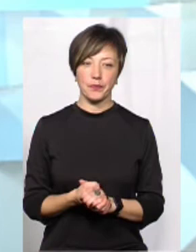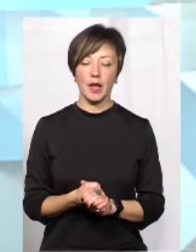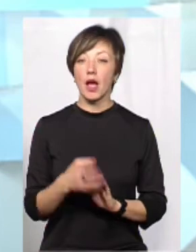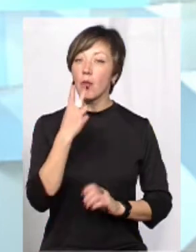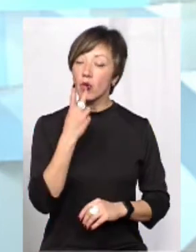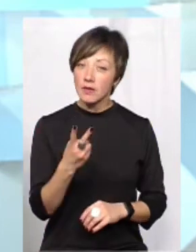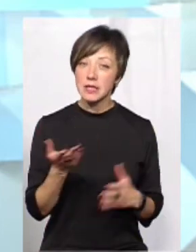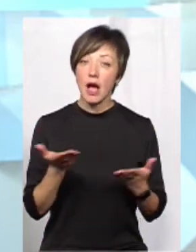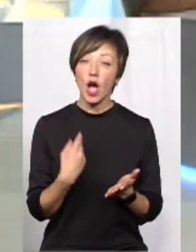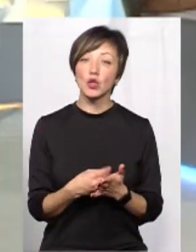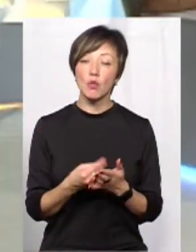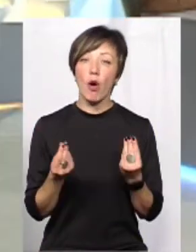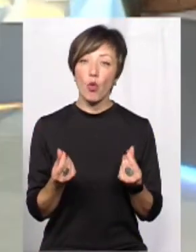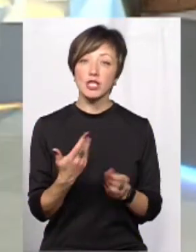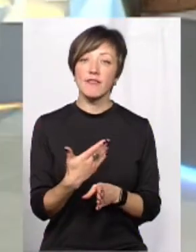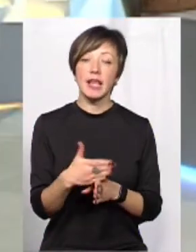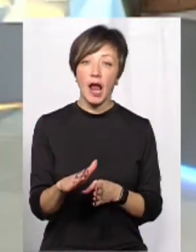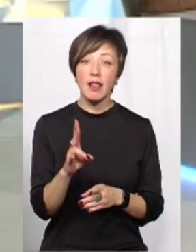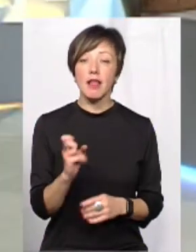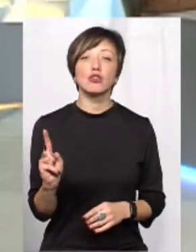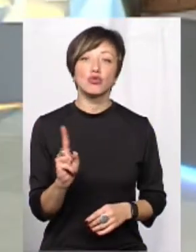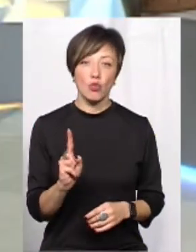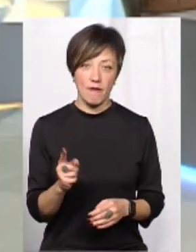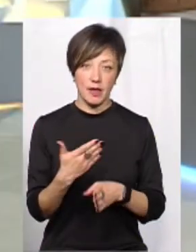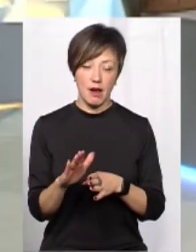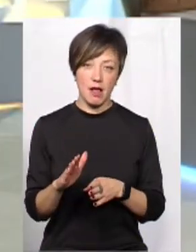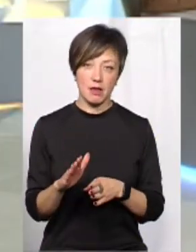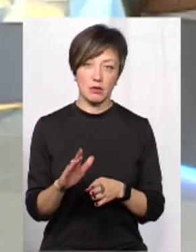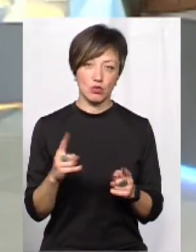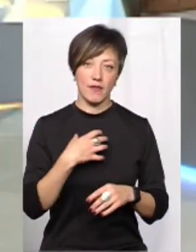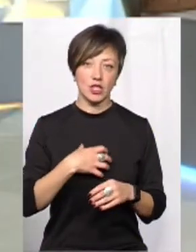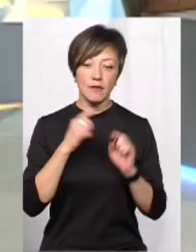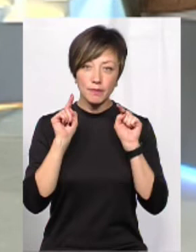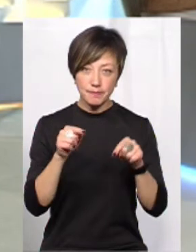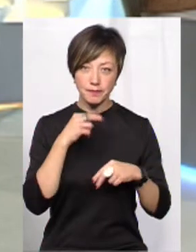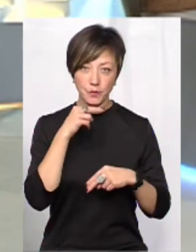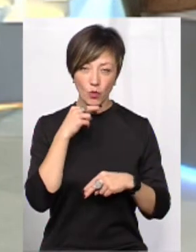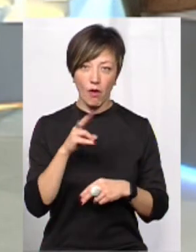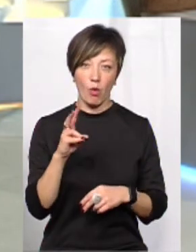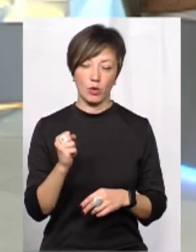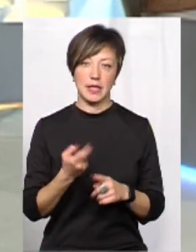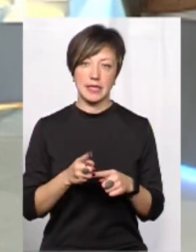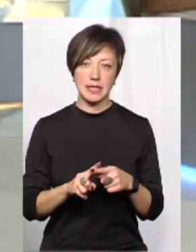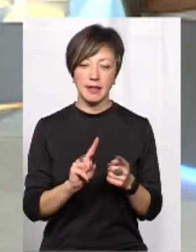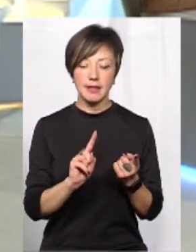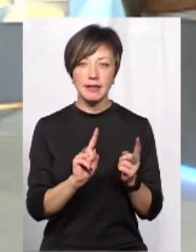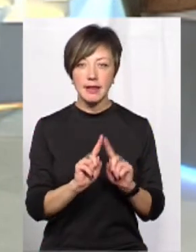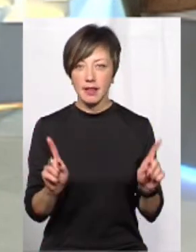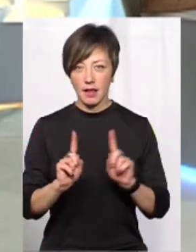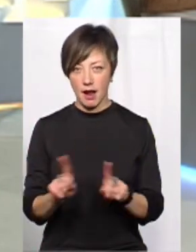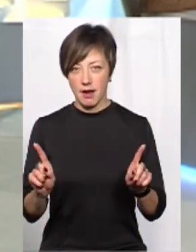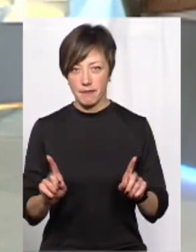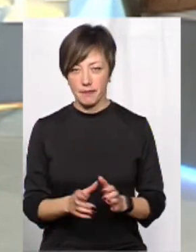Подивитись, яка сума коштів виділялась і на що вона виділялась. Дуже важливо звертати увагу на ці деталі.